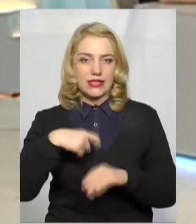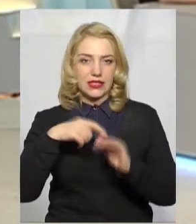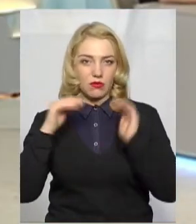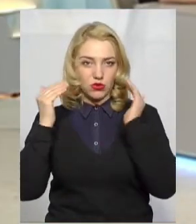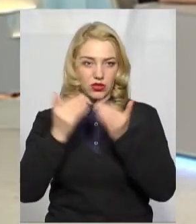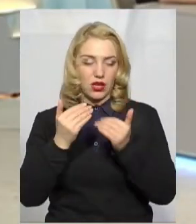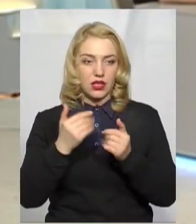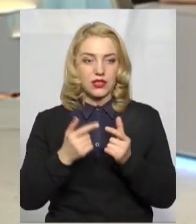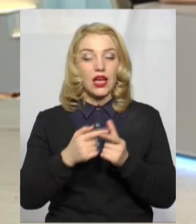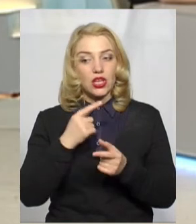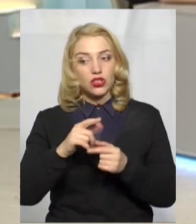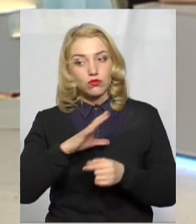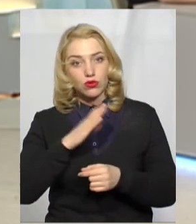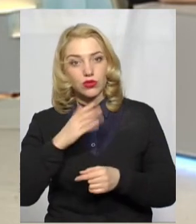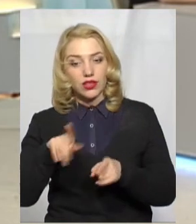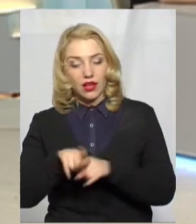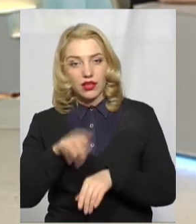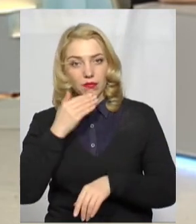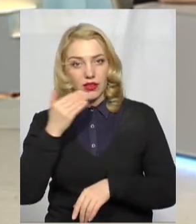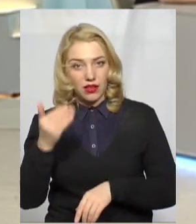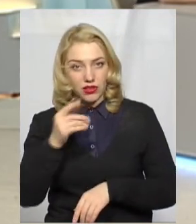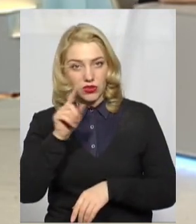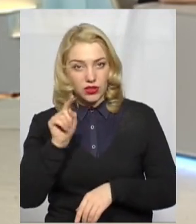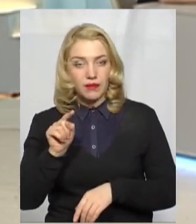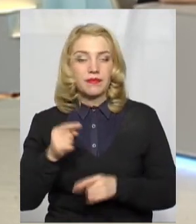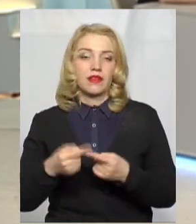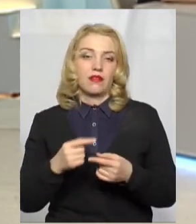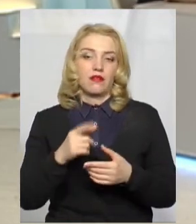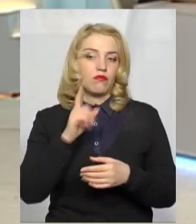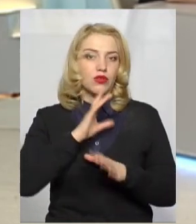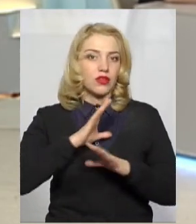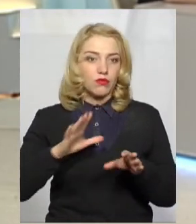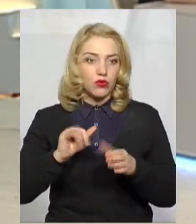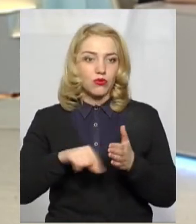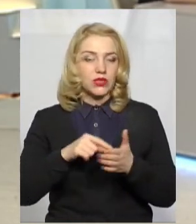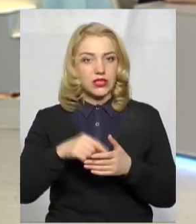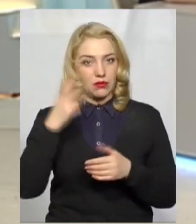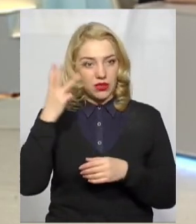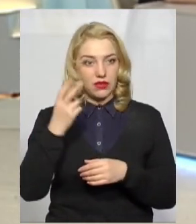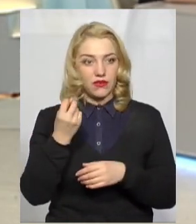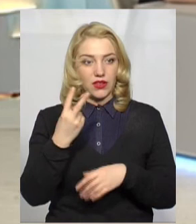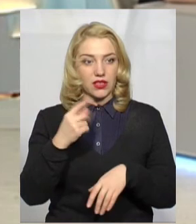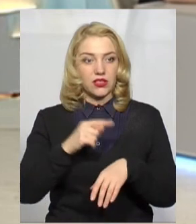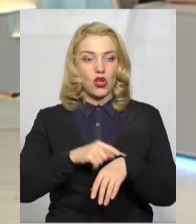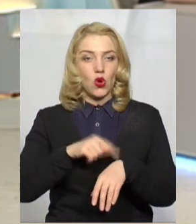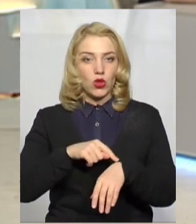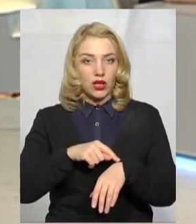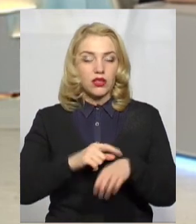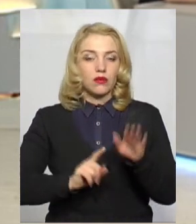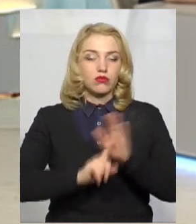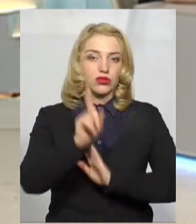були такі? Виявляли? Поки що не було, тому що по місту Хмельницькому, наприклад, вони фактично о 12-й годині тільки почали сьогодні